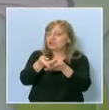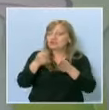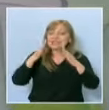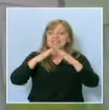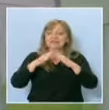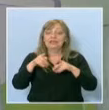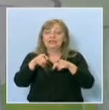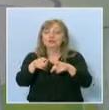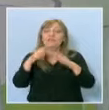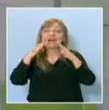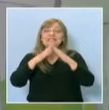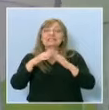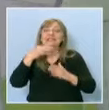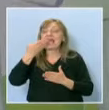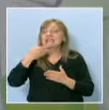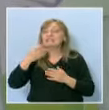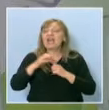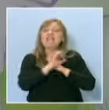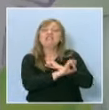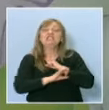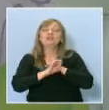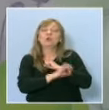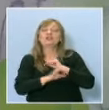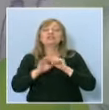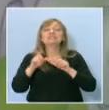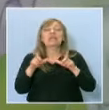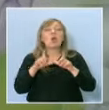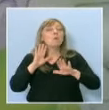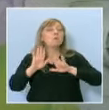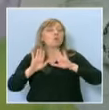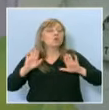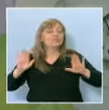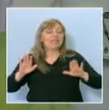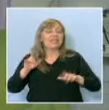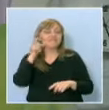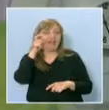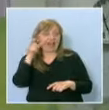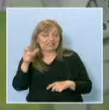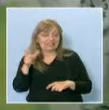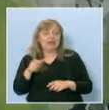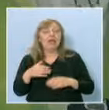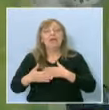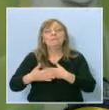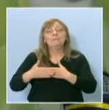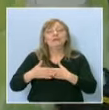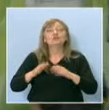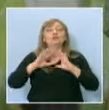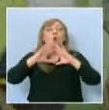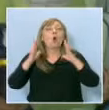сграда се нарича Историческия музей. Историческия музей в град Варна е близо до